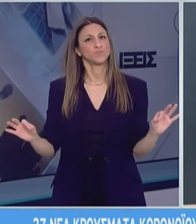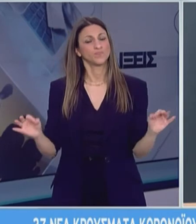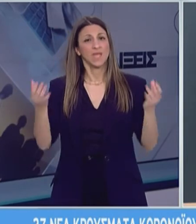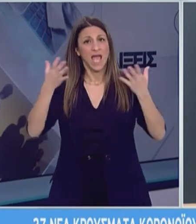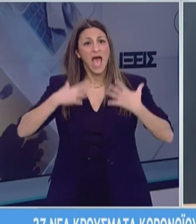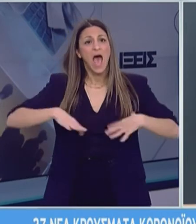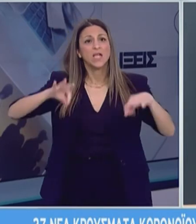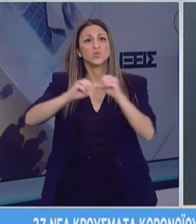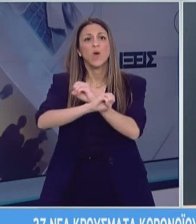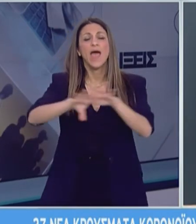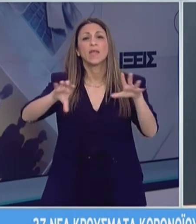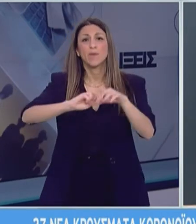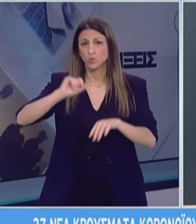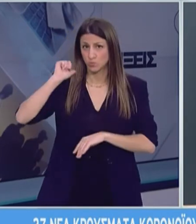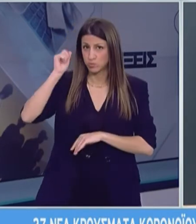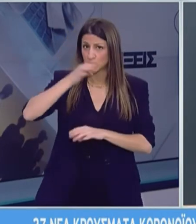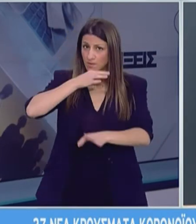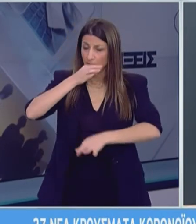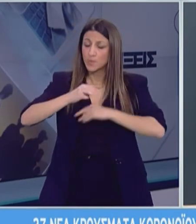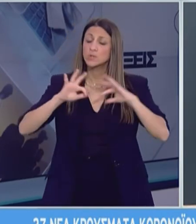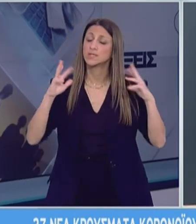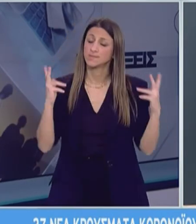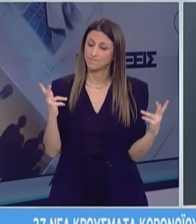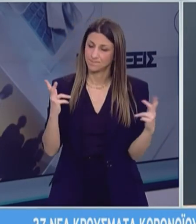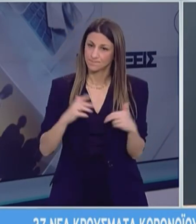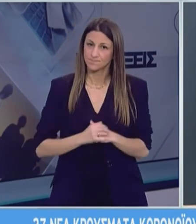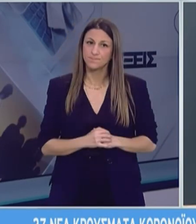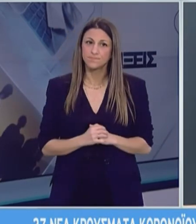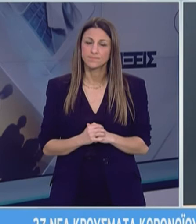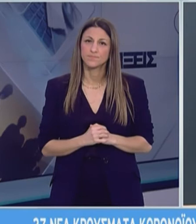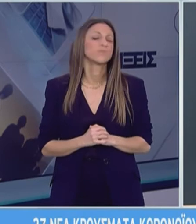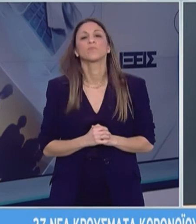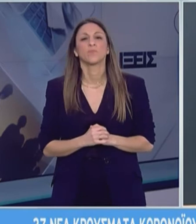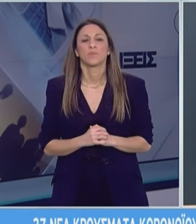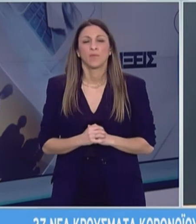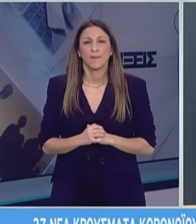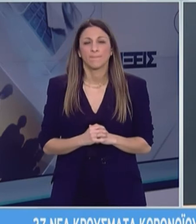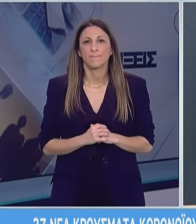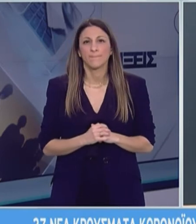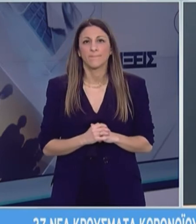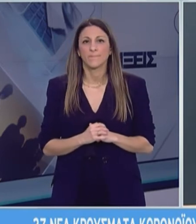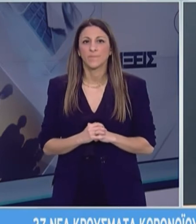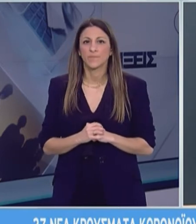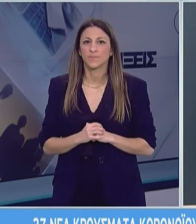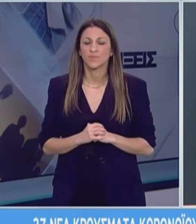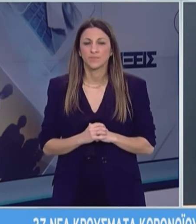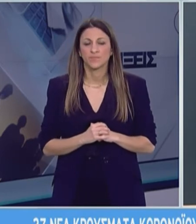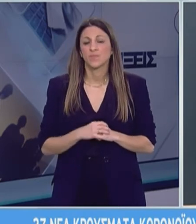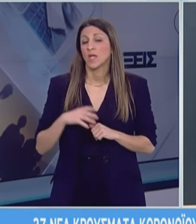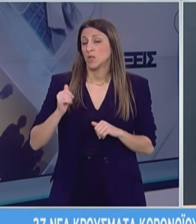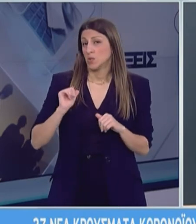Ξεκινώντας την ενημέρωση, θέλω να σταθώ στο σημαντικότερο επιχειρησιακά